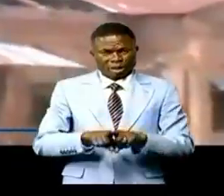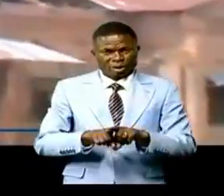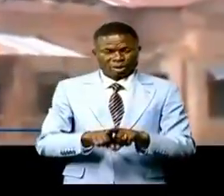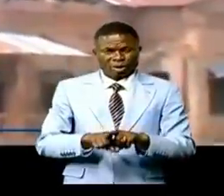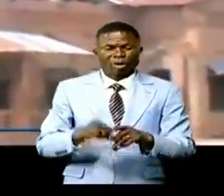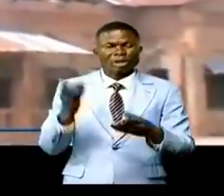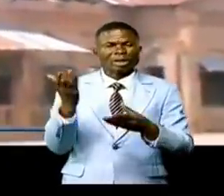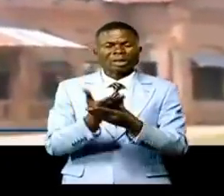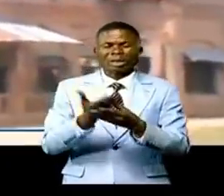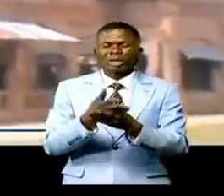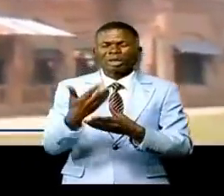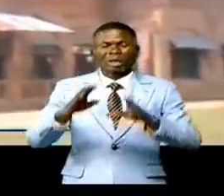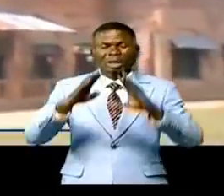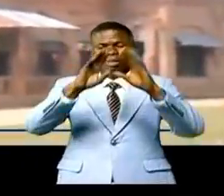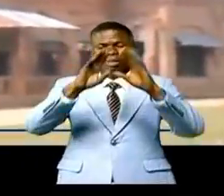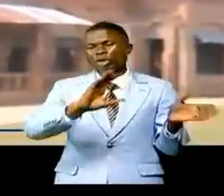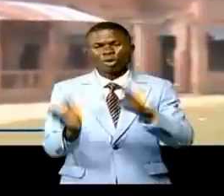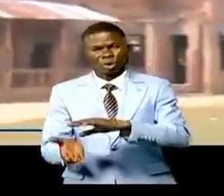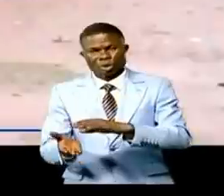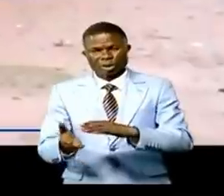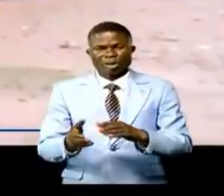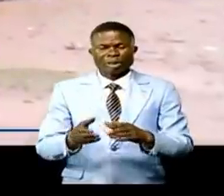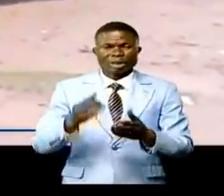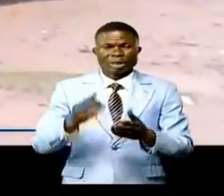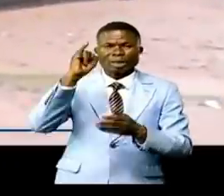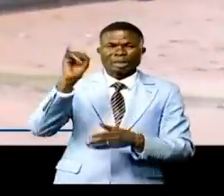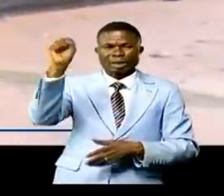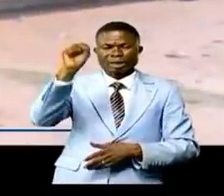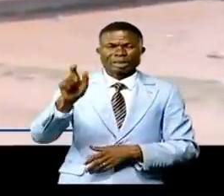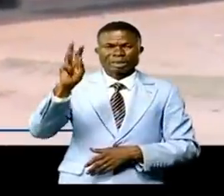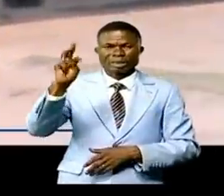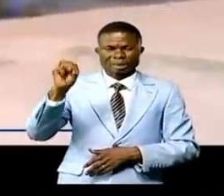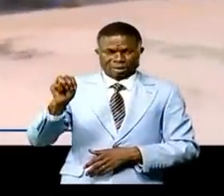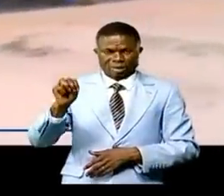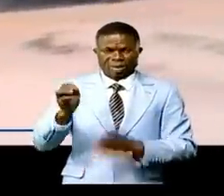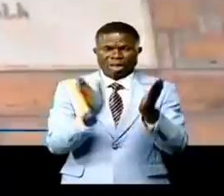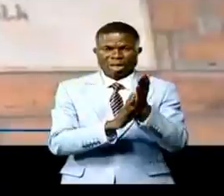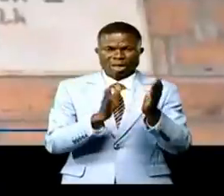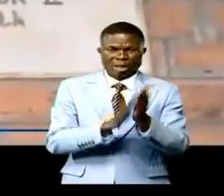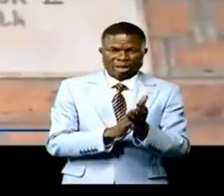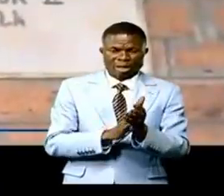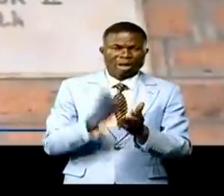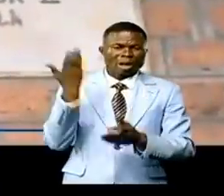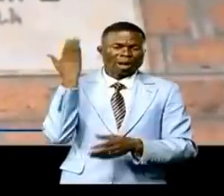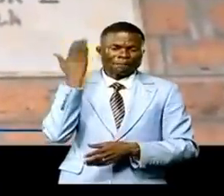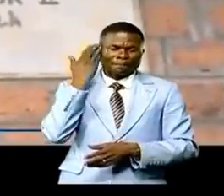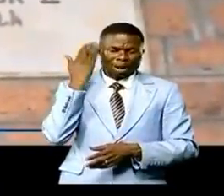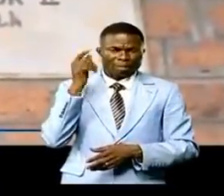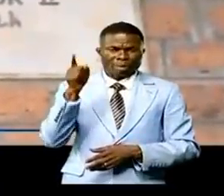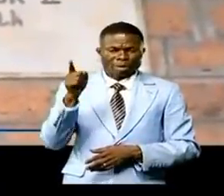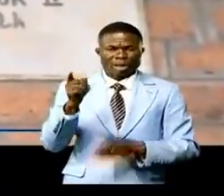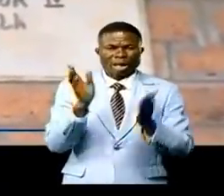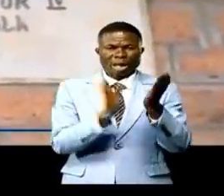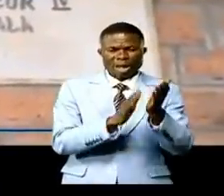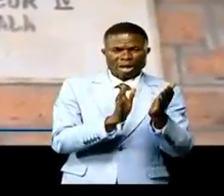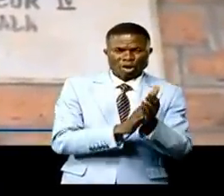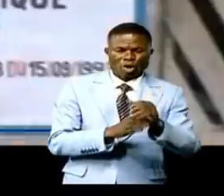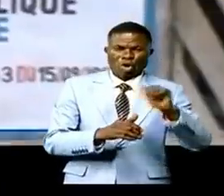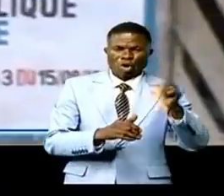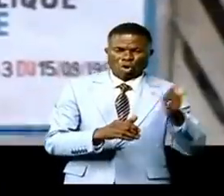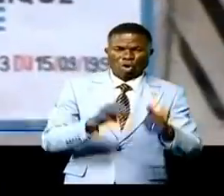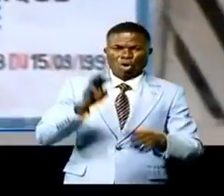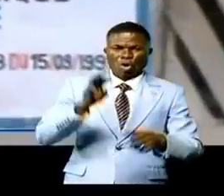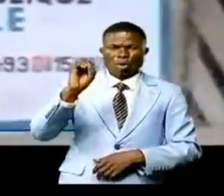infrastructures. Il s'agit de l'isteme Tobikissa, complexe scolaire père Ferdinand et Grout, complexe scolaire moderne,